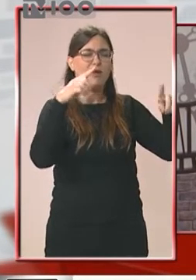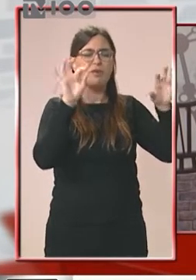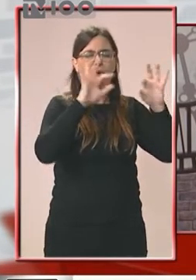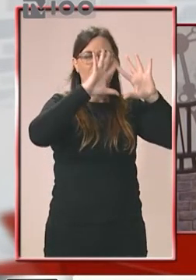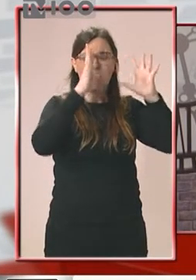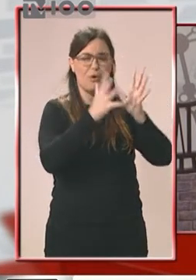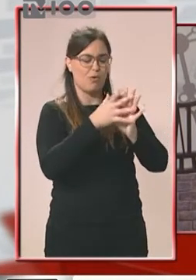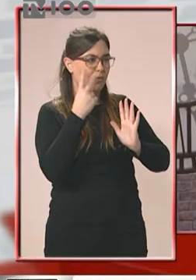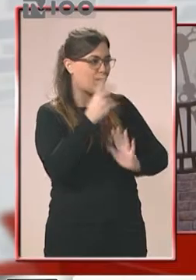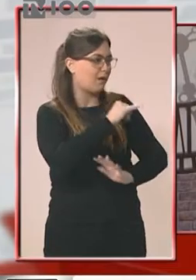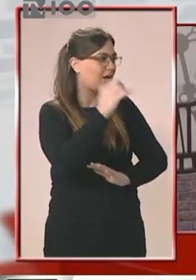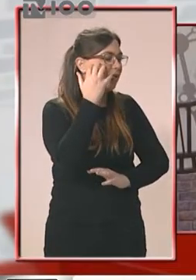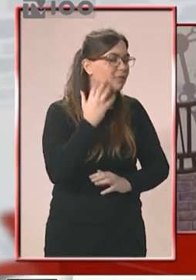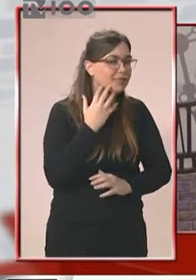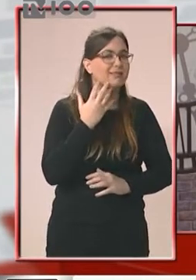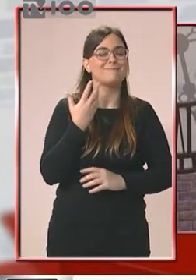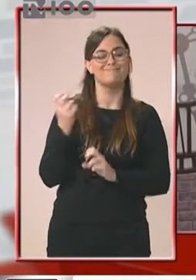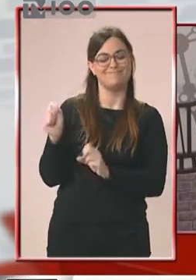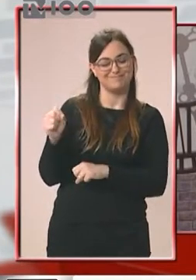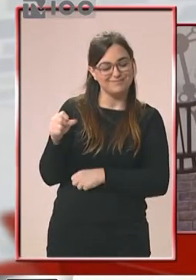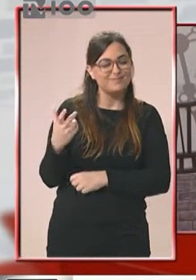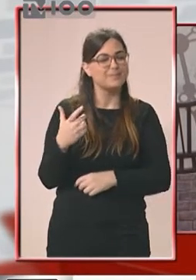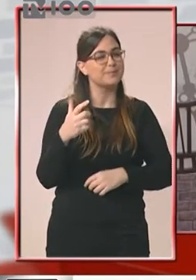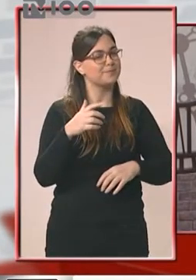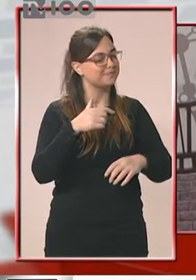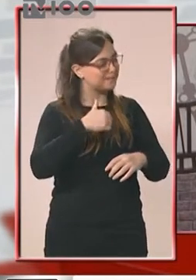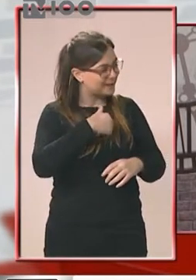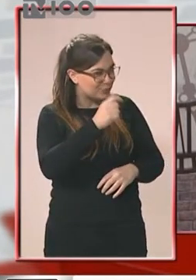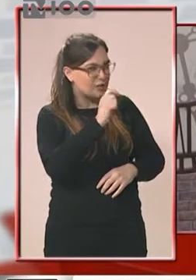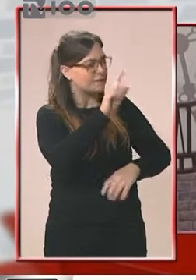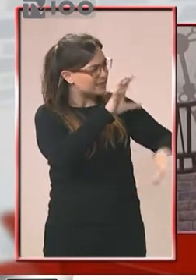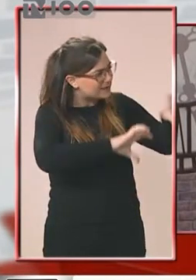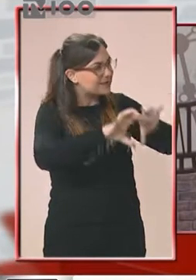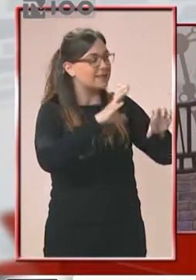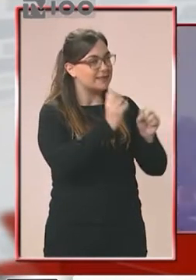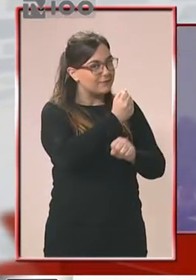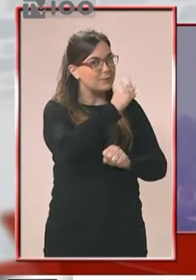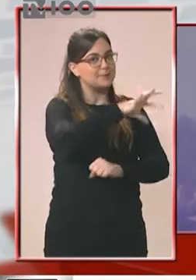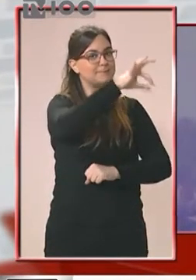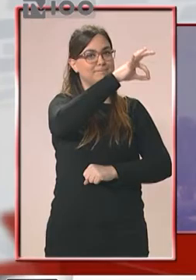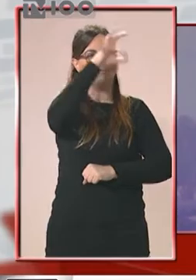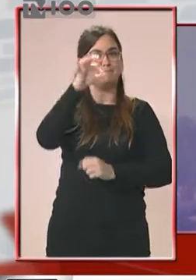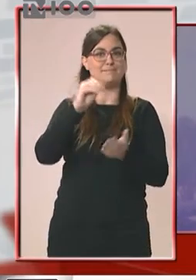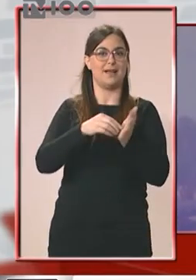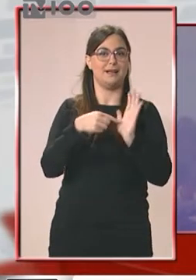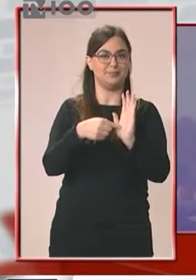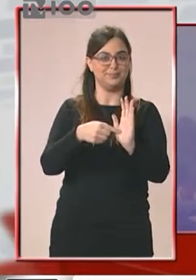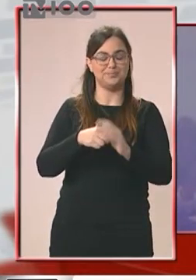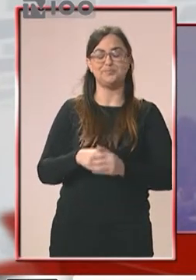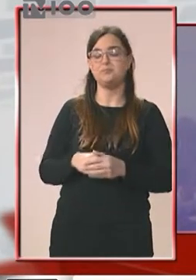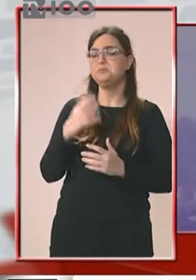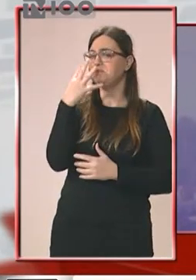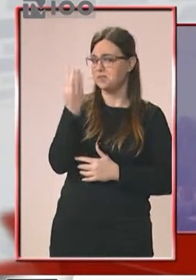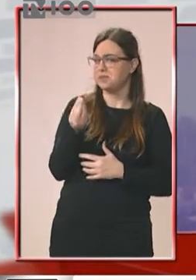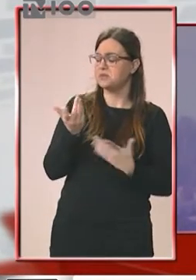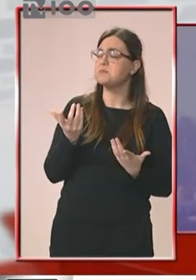έβγαζαν. Ακριβώς. Και θα το ψάξω δηλαδή και θα το βρω γιατί νομίζω ότι το έχουμε παίξει και στην εκβοβή καμπιστημή. Το ελλιπωσιακό είναι ότι οι κοφή έχουν πάρα πολύ καλή αίσθηση του ρυθμού